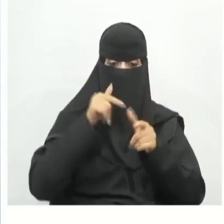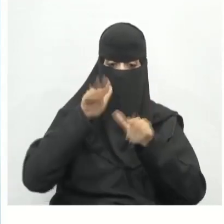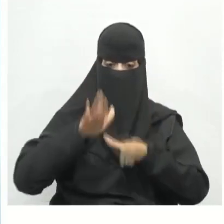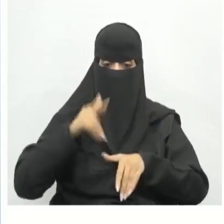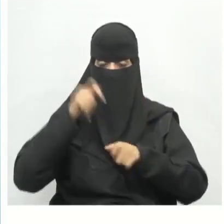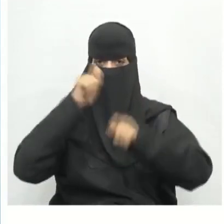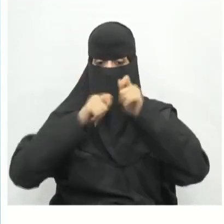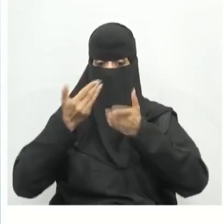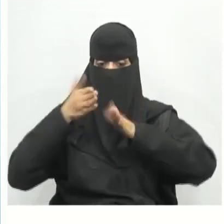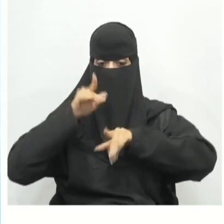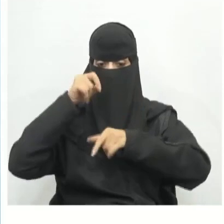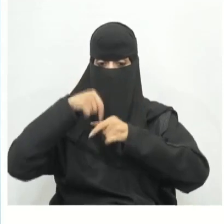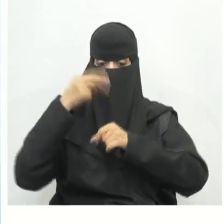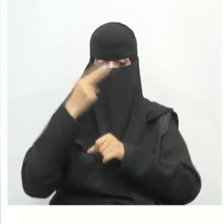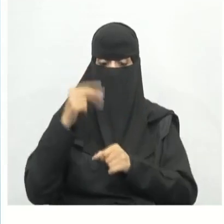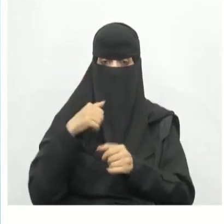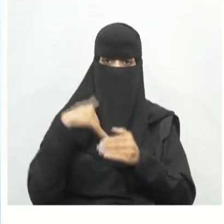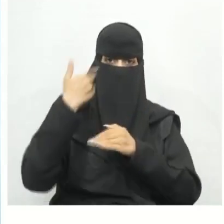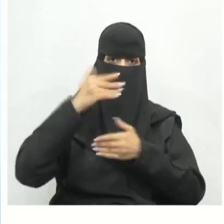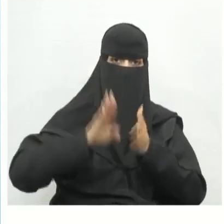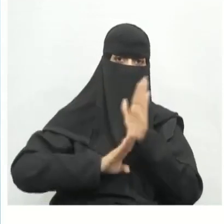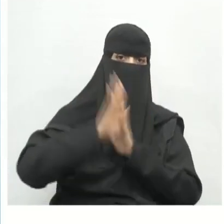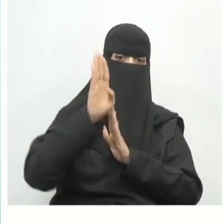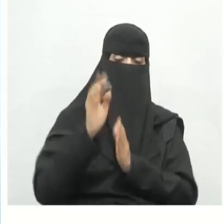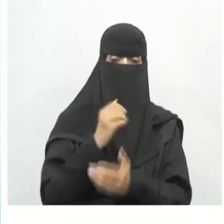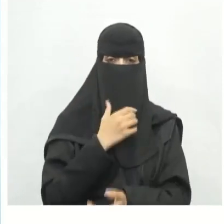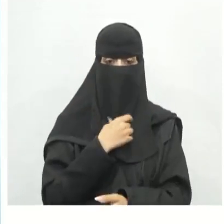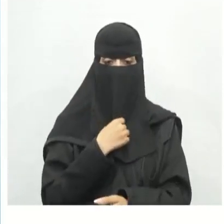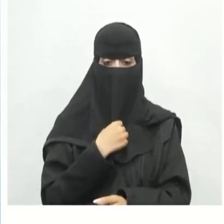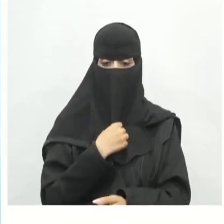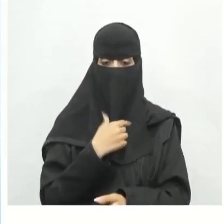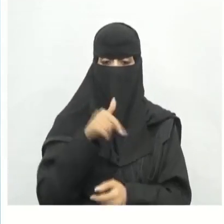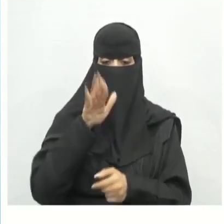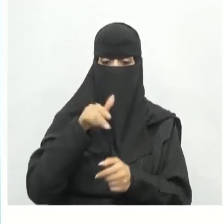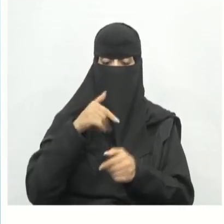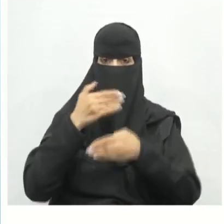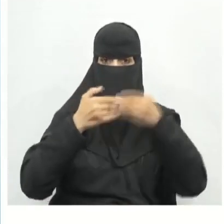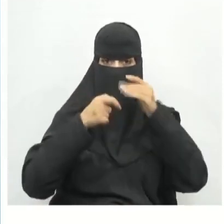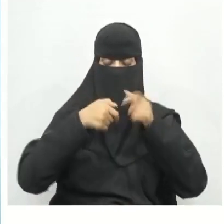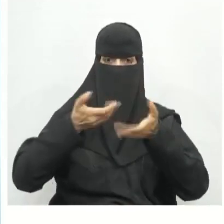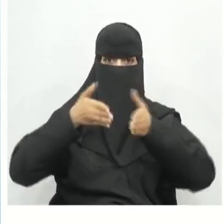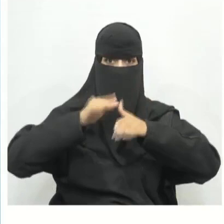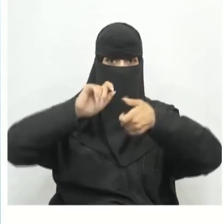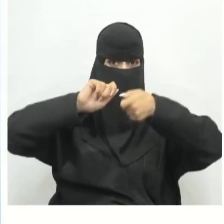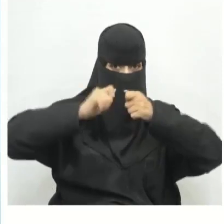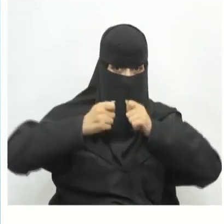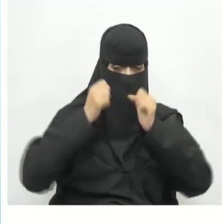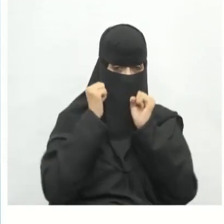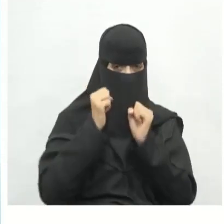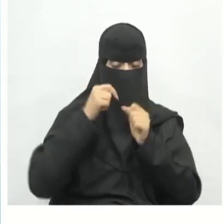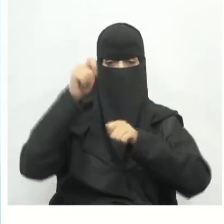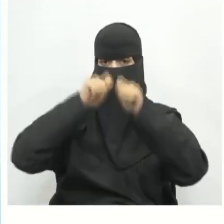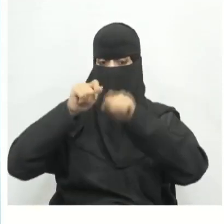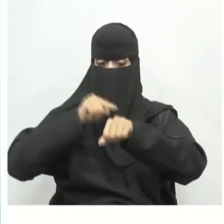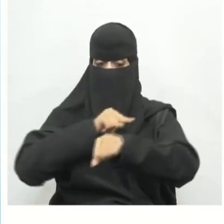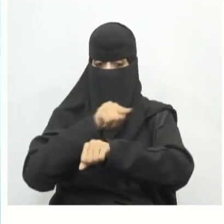واقعية تستخدم غالبا في تصميم المنتجات وتطويرها إذن يعد إنشاؤها أكثر تعقيدا واستهلاكا